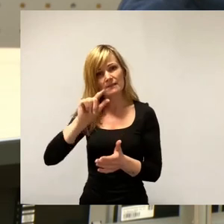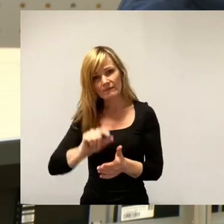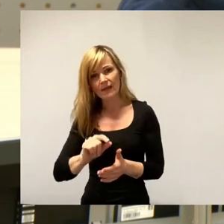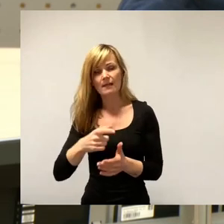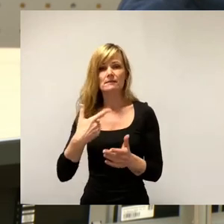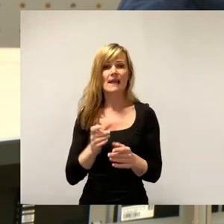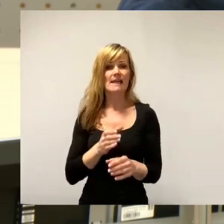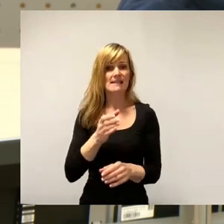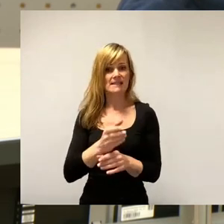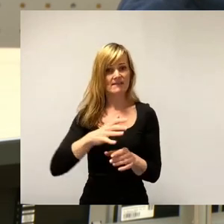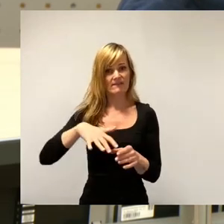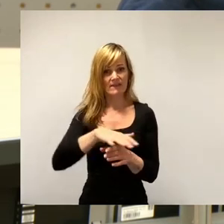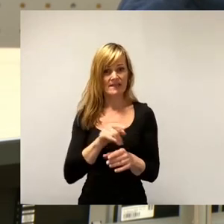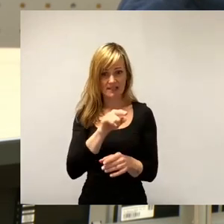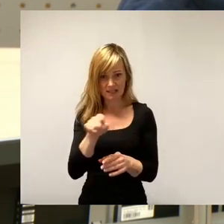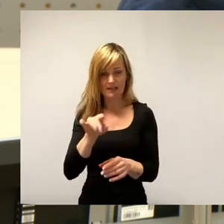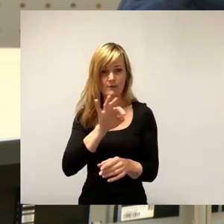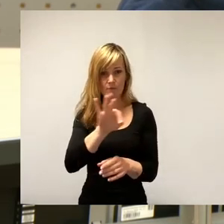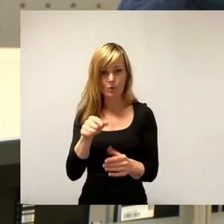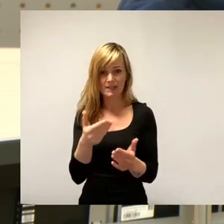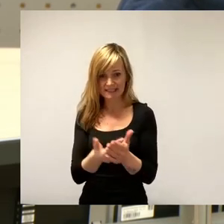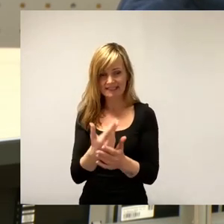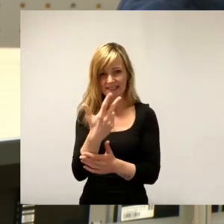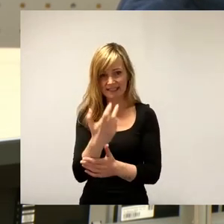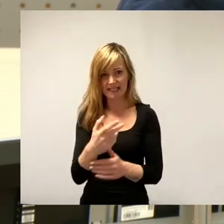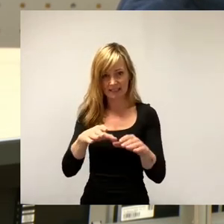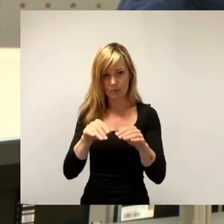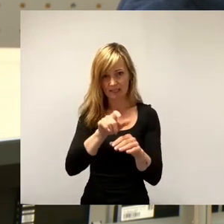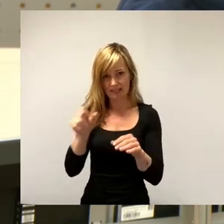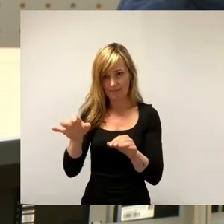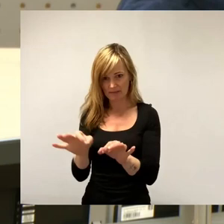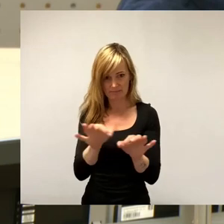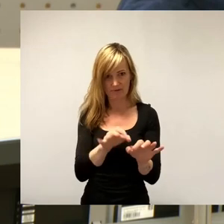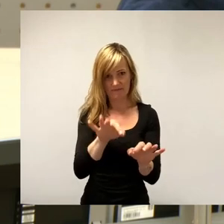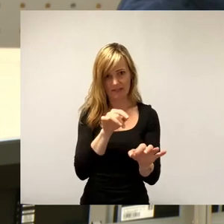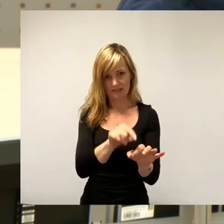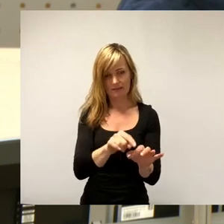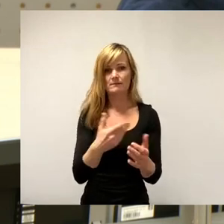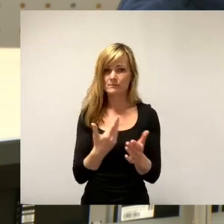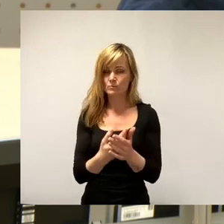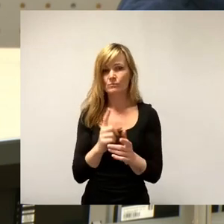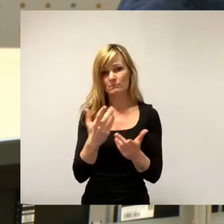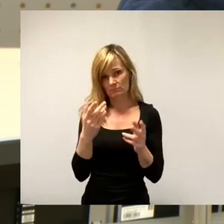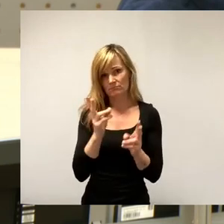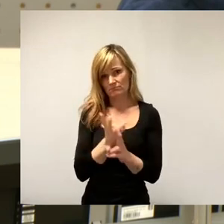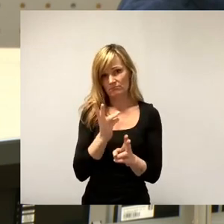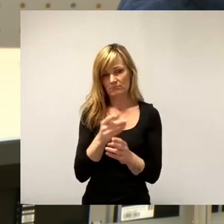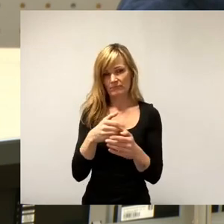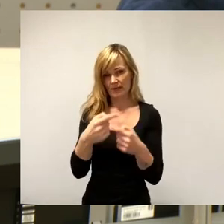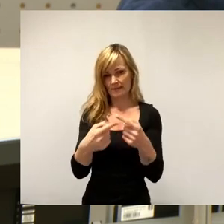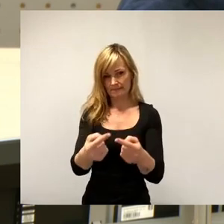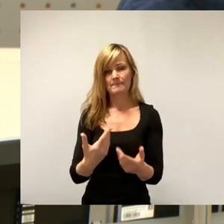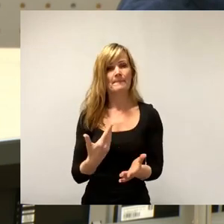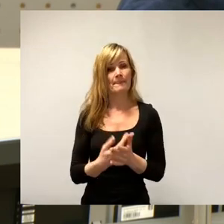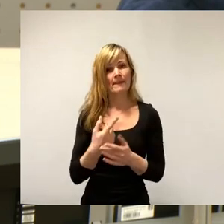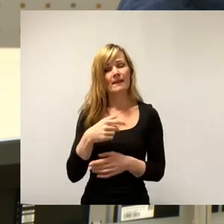so die Existenz dieser 30 Unternehmen nicht zu gefährden. Zu diesem Zweck sollen städtische Gewerbegrundstücke, die wir zum Beispiel auf der Richard-Riemer